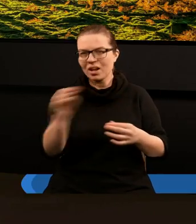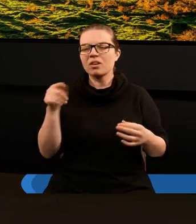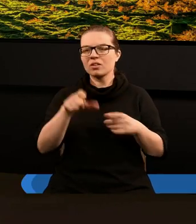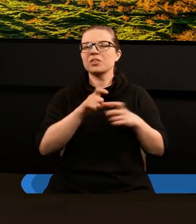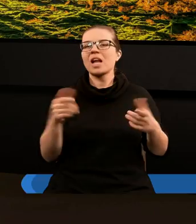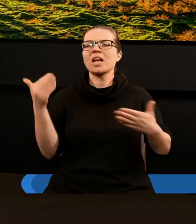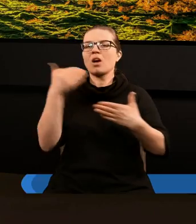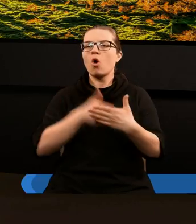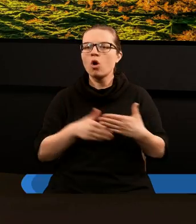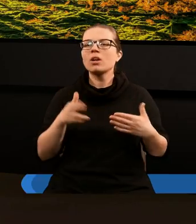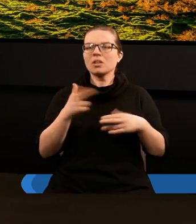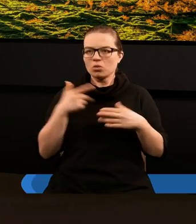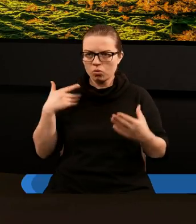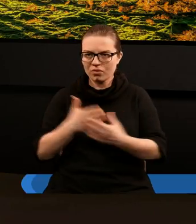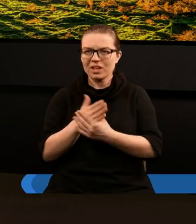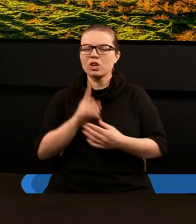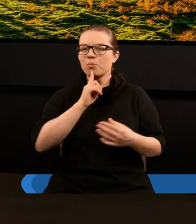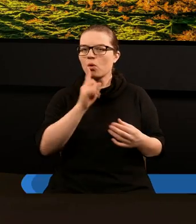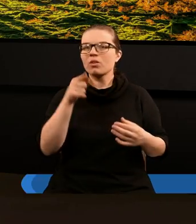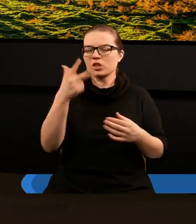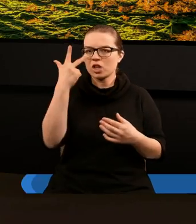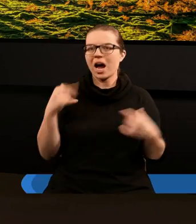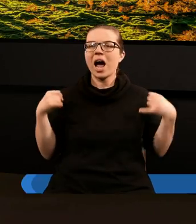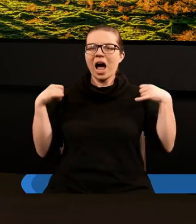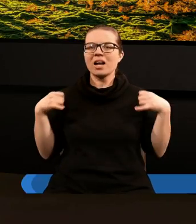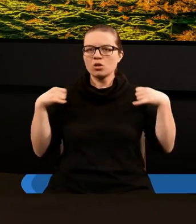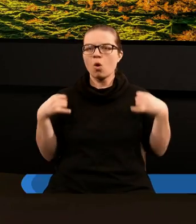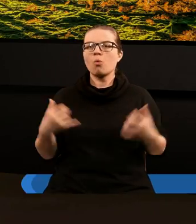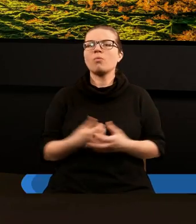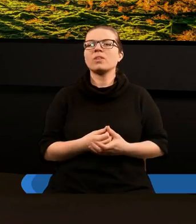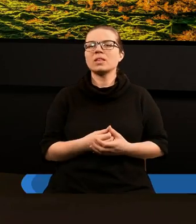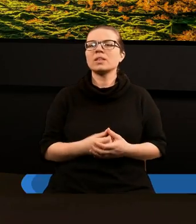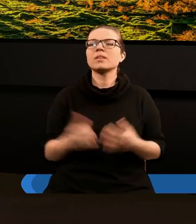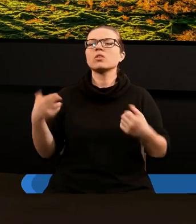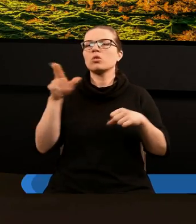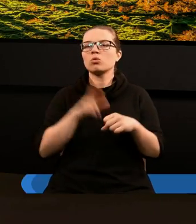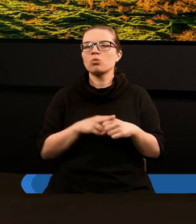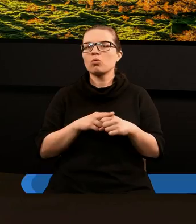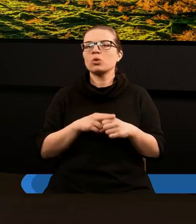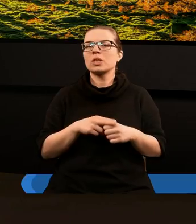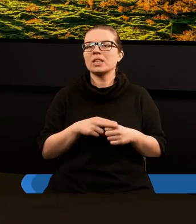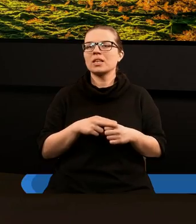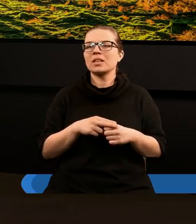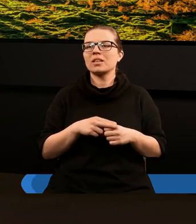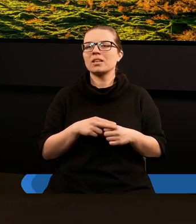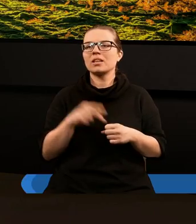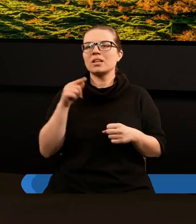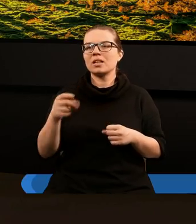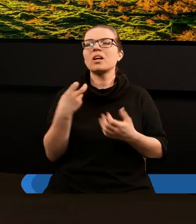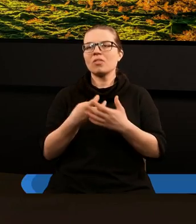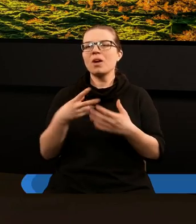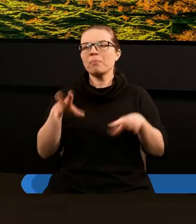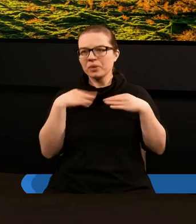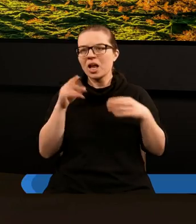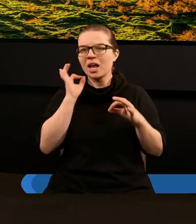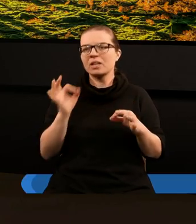zwiastowana w czasach końca, którzy uwierzyli poselstwu trzech aniołów i którzy tą Ewangelię